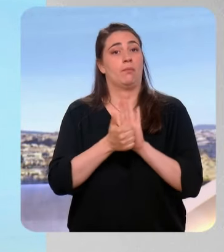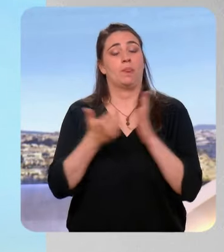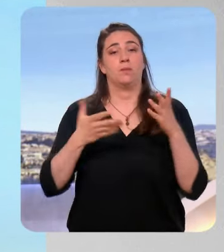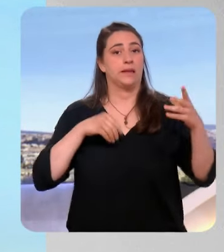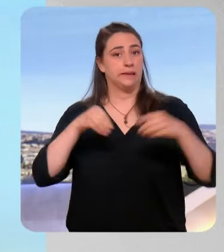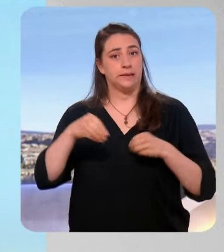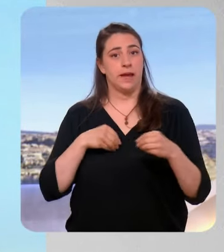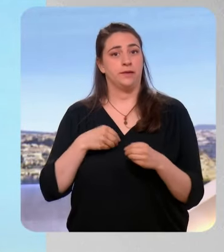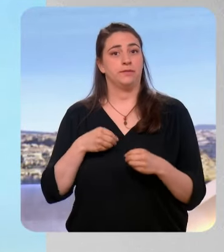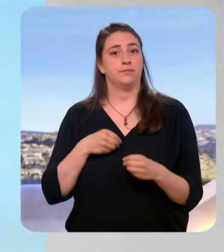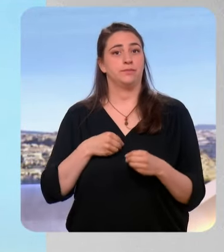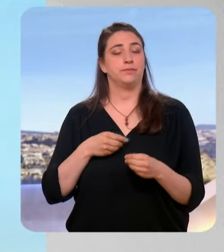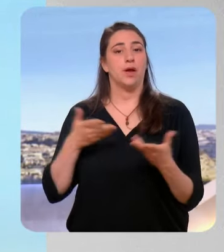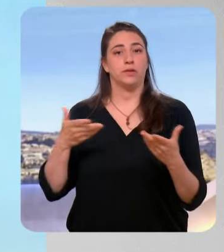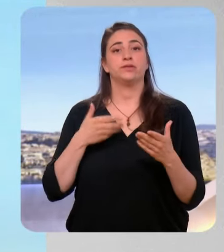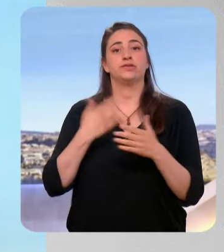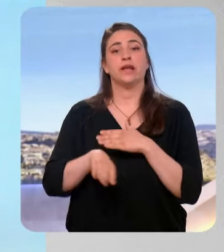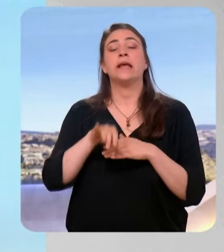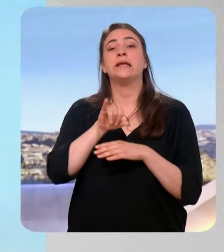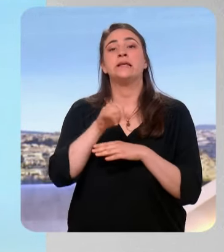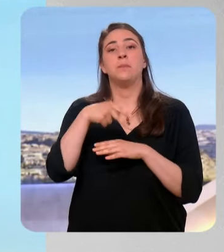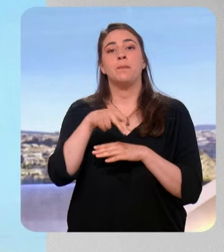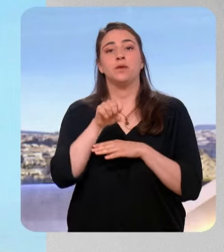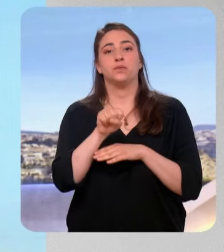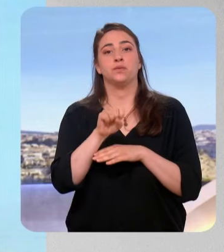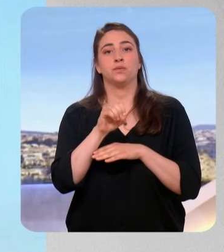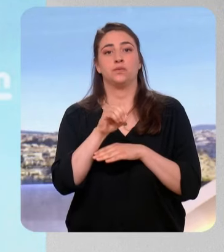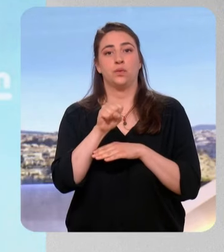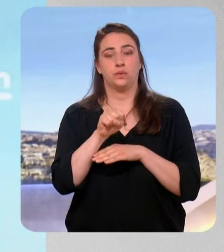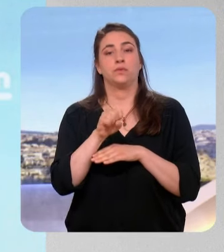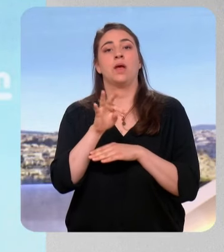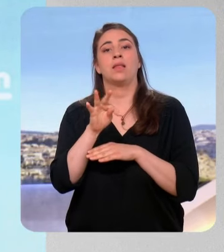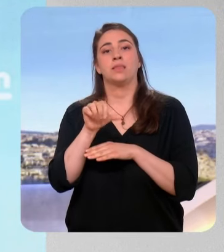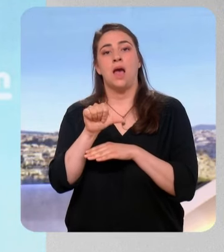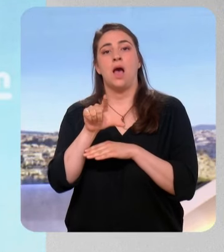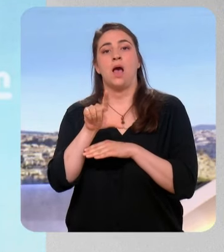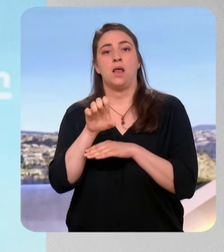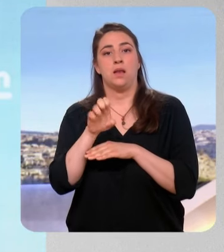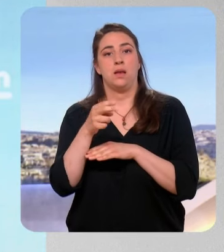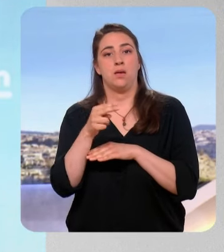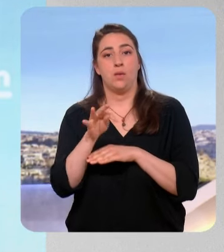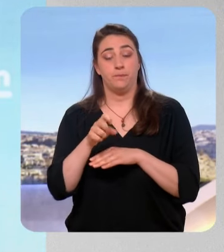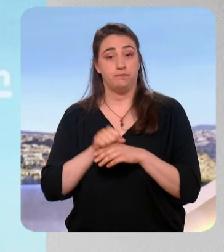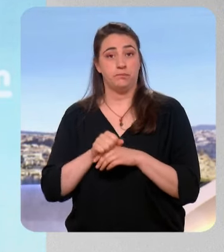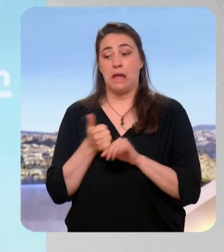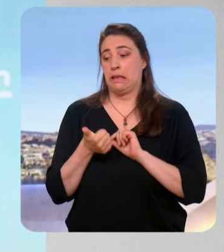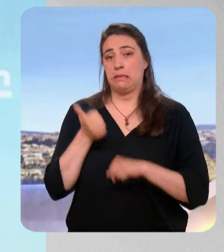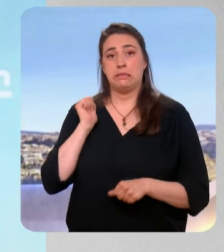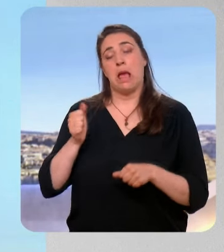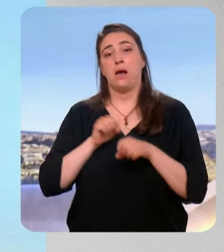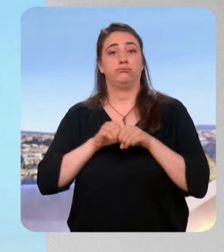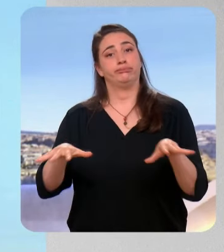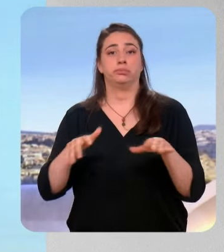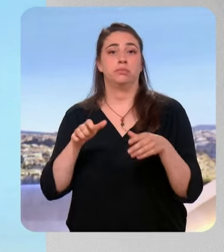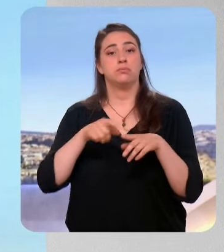comme l'a dit, chez Ipsos Talent et vous avez publié hier une enquête montrant que le Rassemblement national obtiendrait